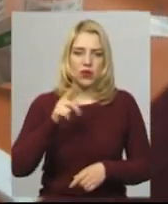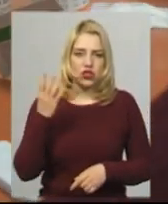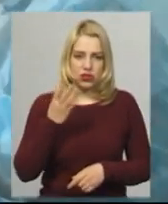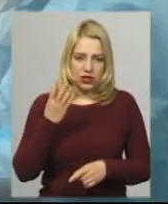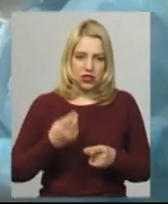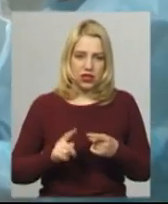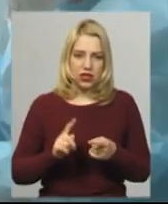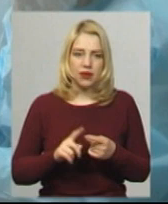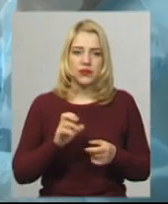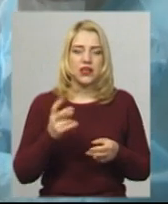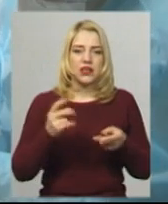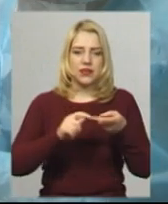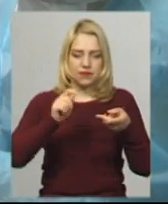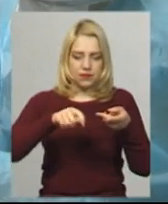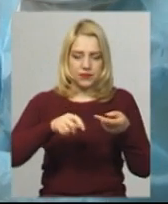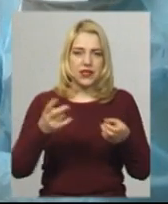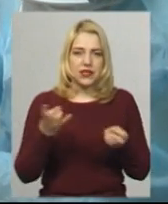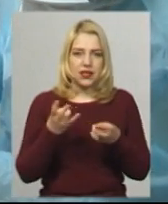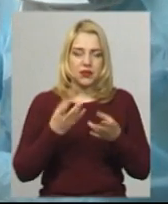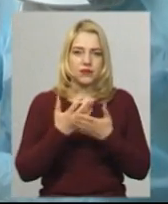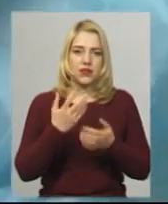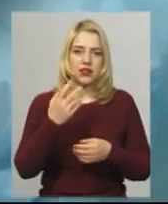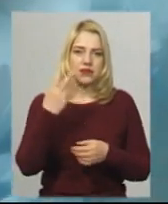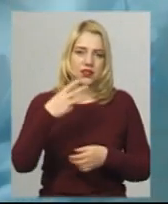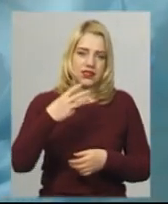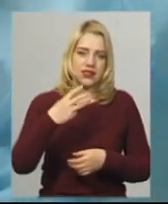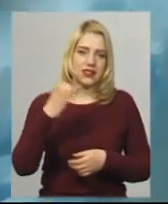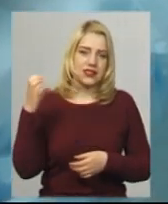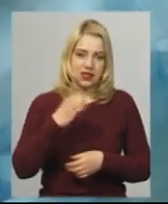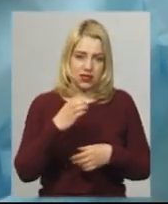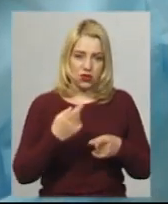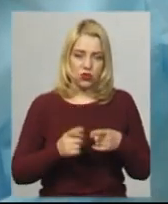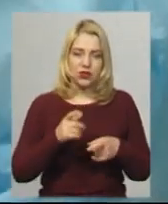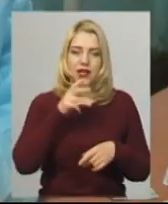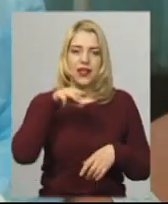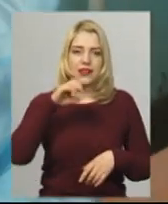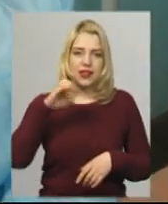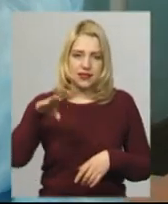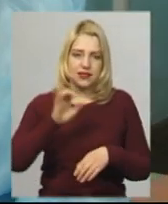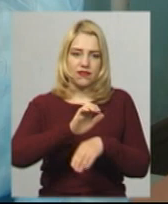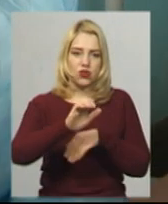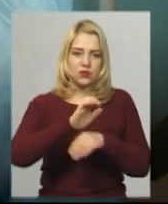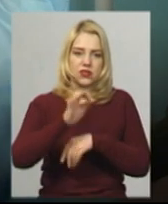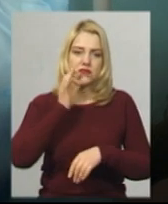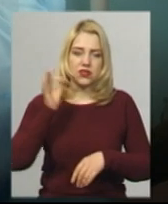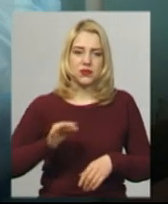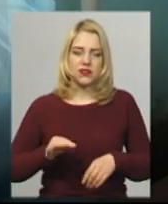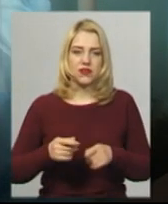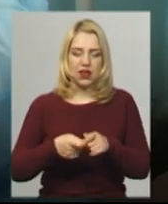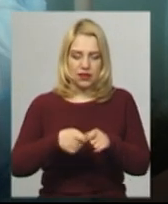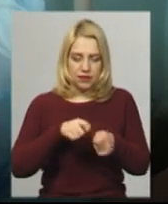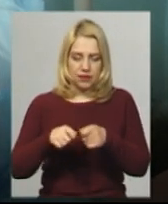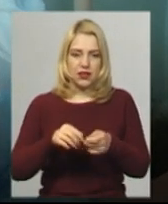біологічного матеріалу необхідно близько пів хвилини часу. Віола Харчук розповідає тест німецького виробництва. Відкривається серветочка,